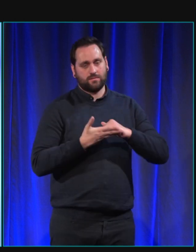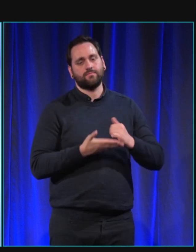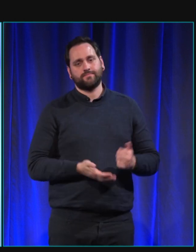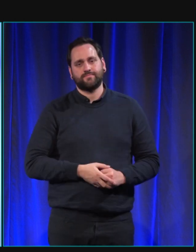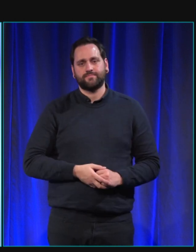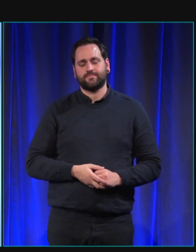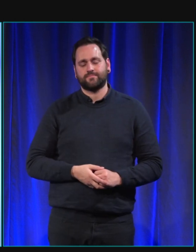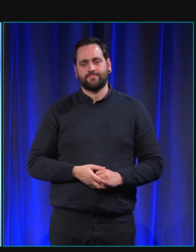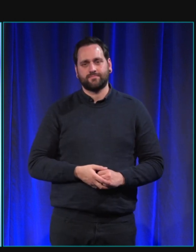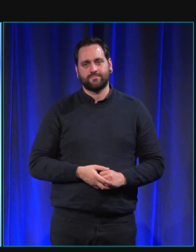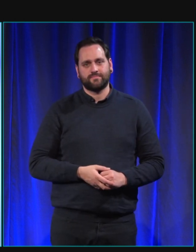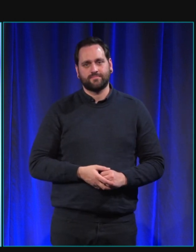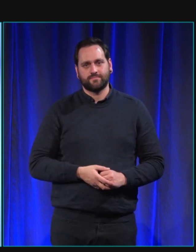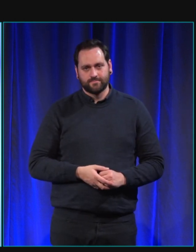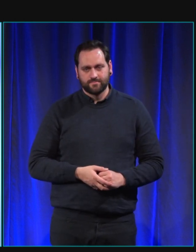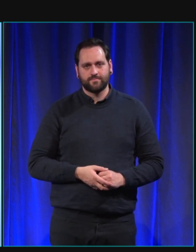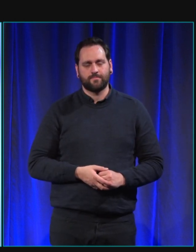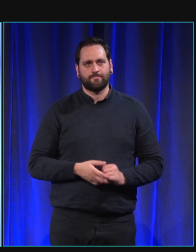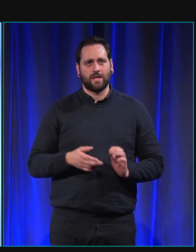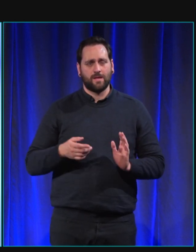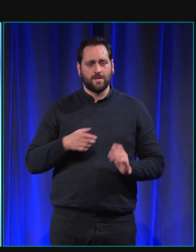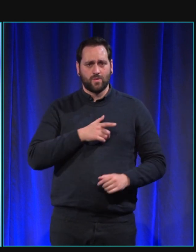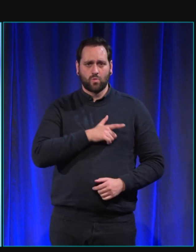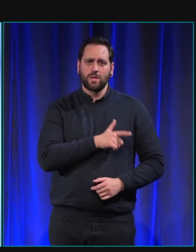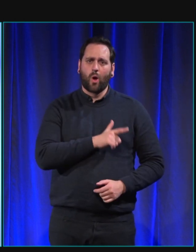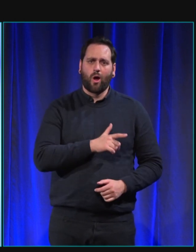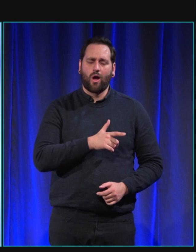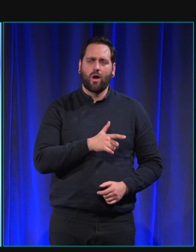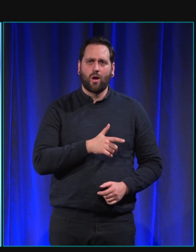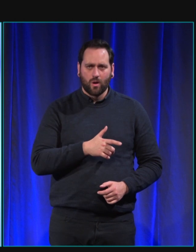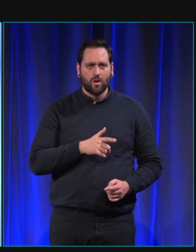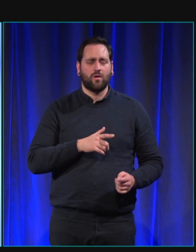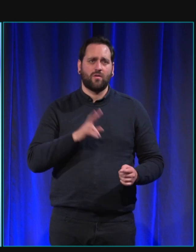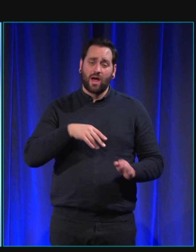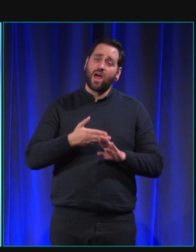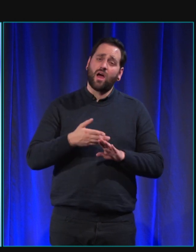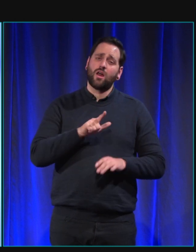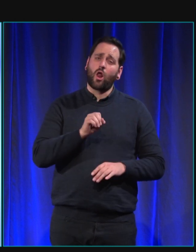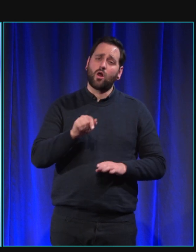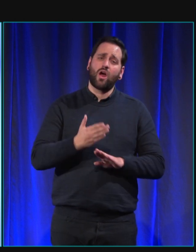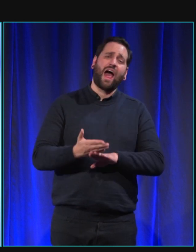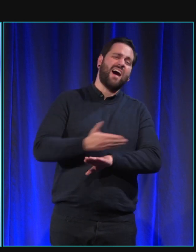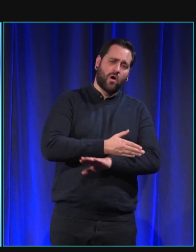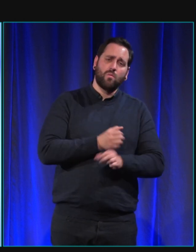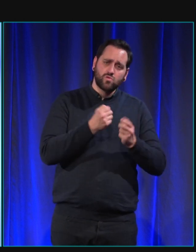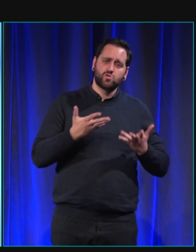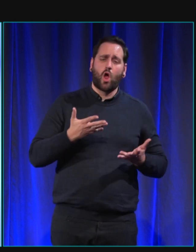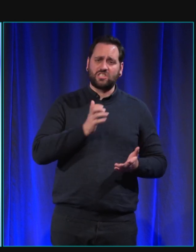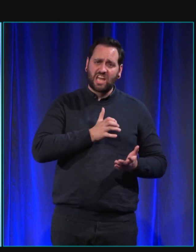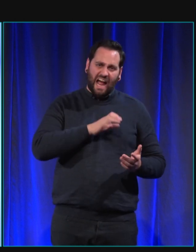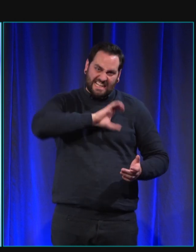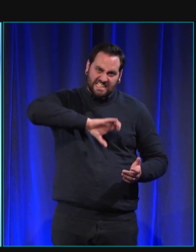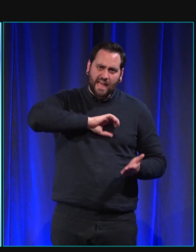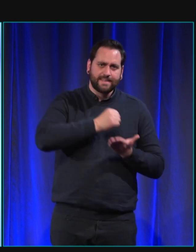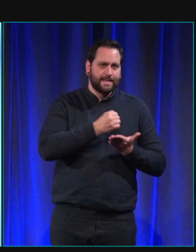moi j'ai rencontré LOL du coup après avoir testé plusieurs chiens avant donc j'ai testé quatre chiens qui ne